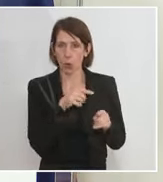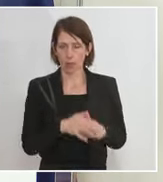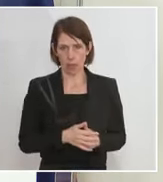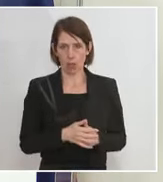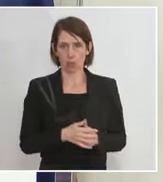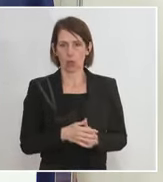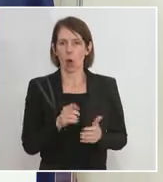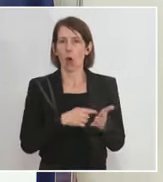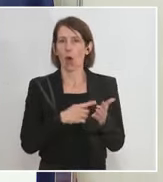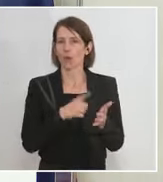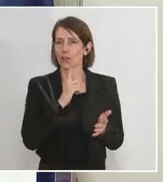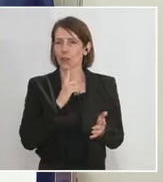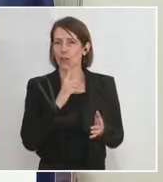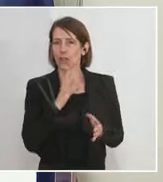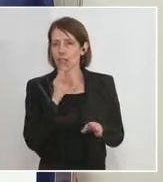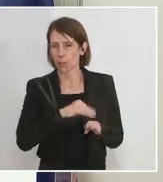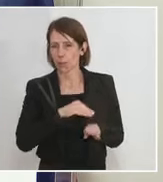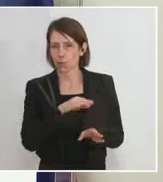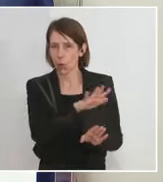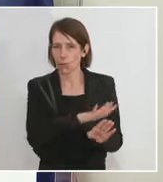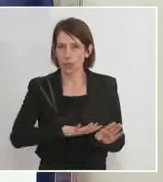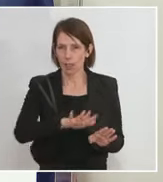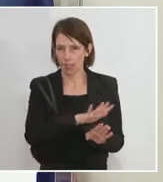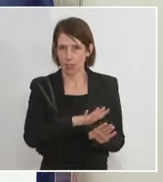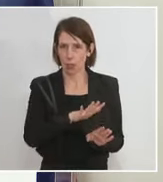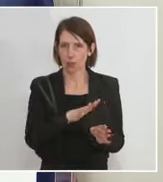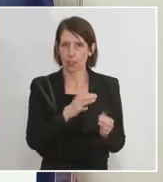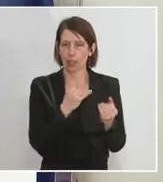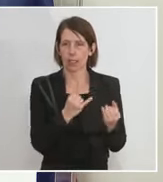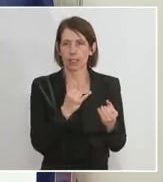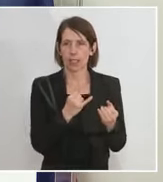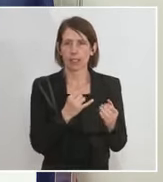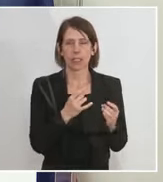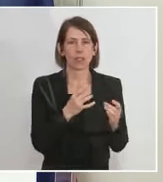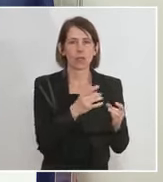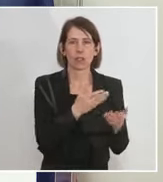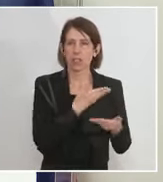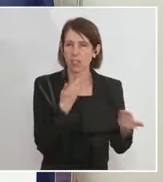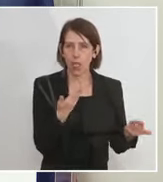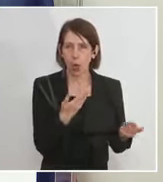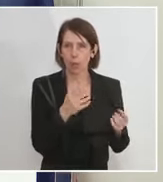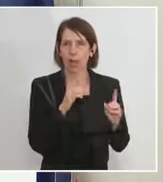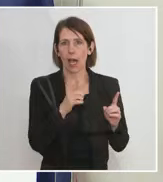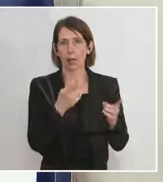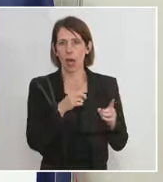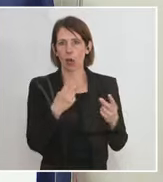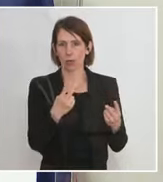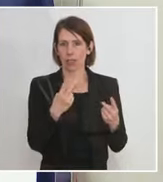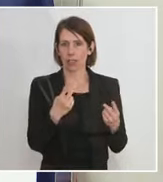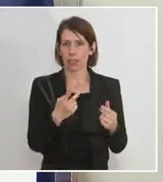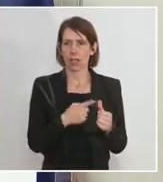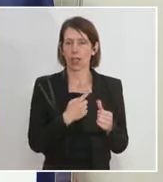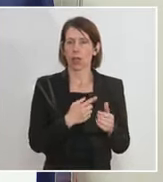sehr dünn besiedelte Regionen auch, sind diese wenigen Einwohner gerade jetzt im Moment infiziert? Oder die Frage, was passiert,